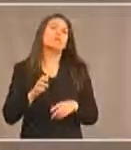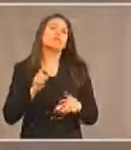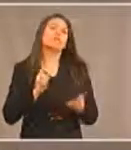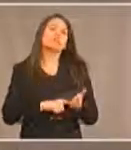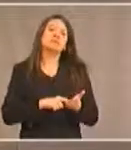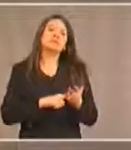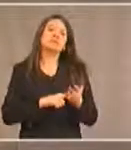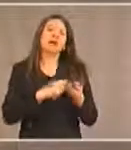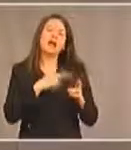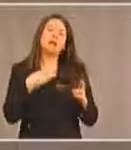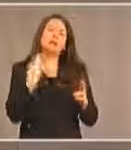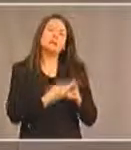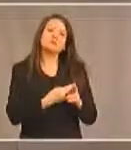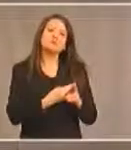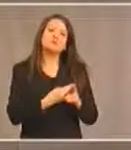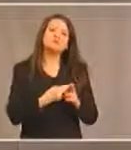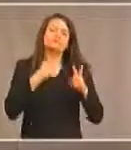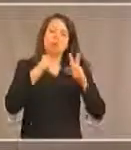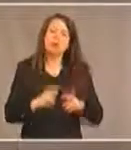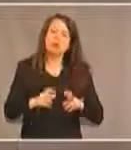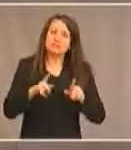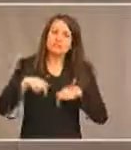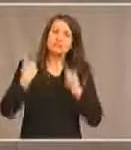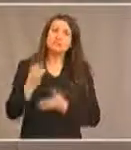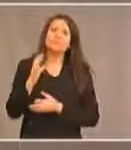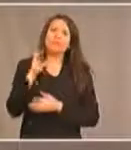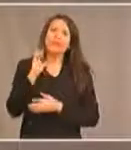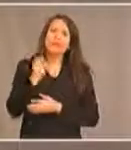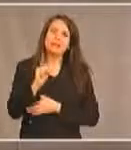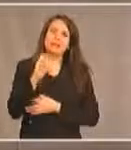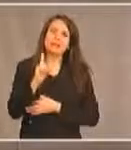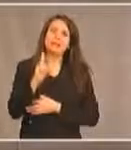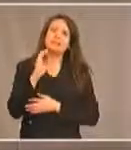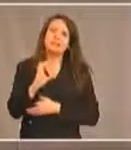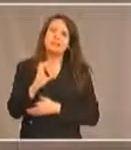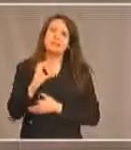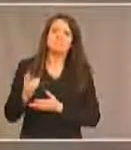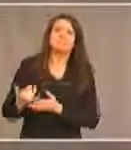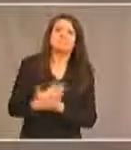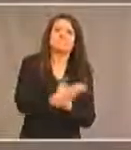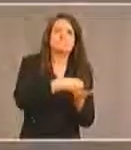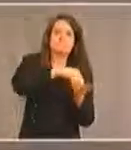la recherche de l'ESDC sera-t-il prêt?